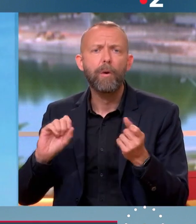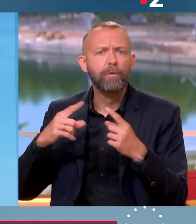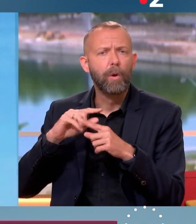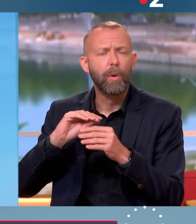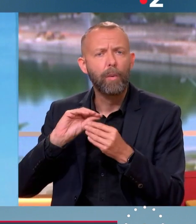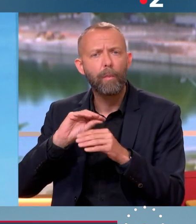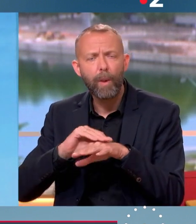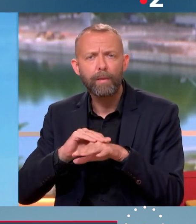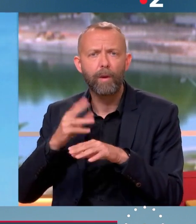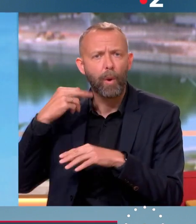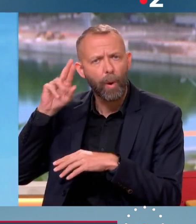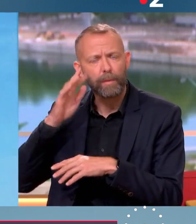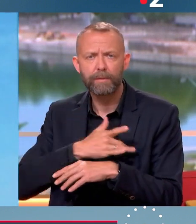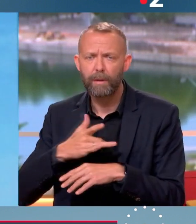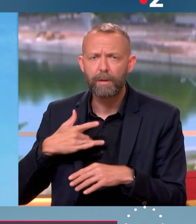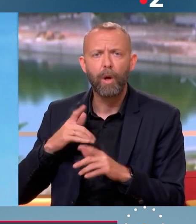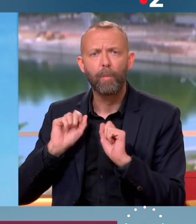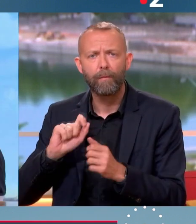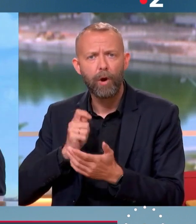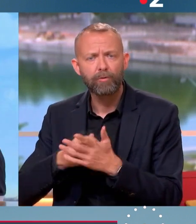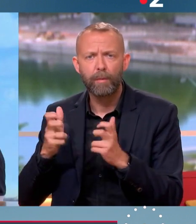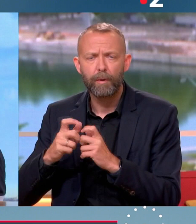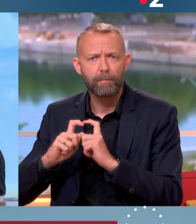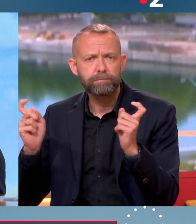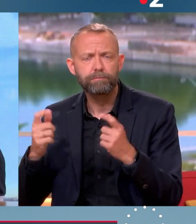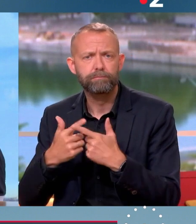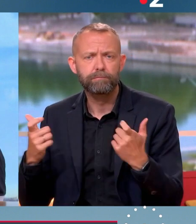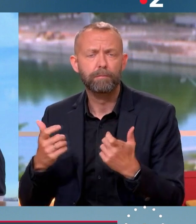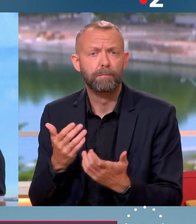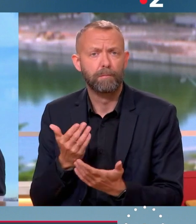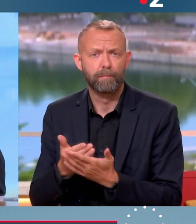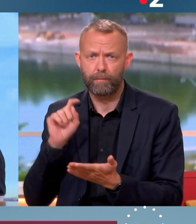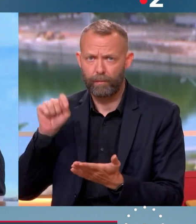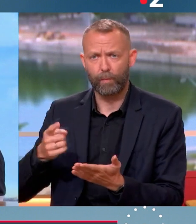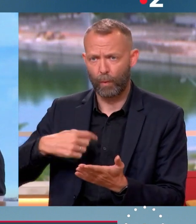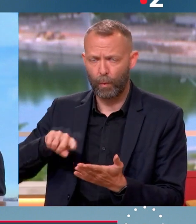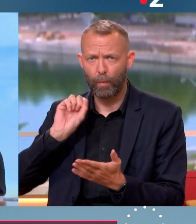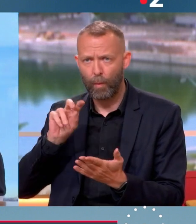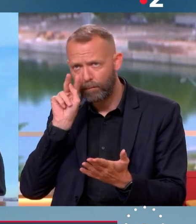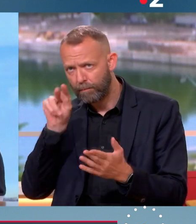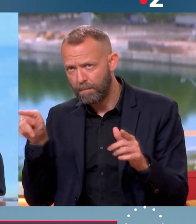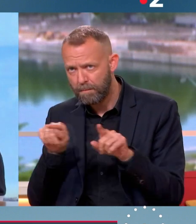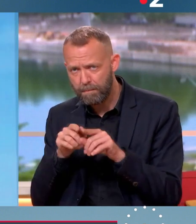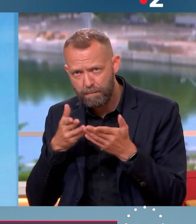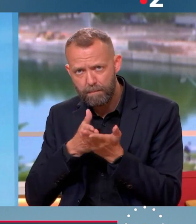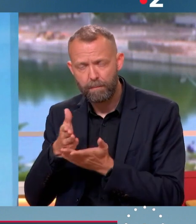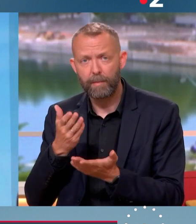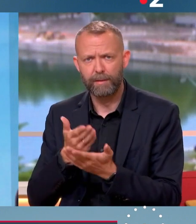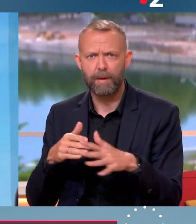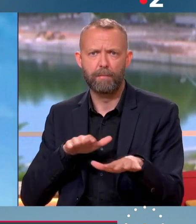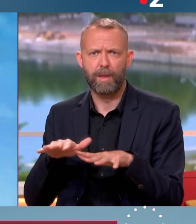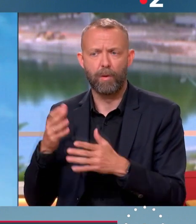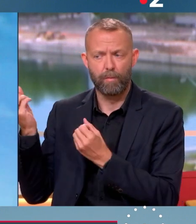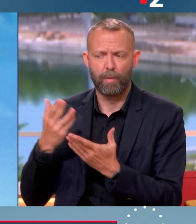les problèmes européens, les problèmes sanitaires, les problèmes de pouvoir d'achat, d'inflation, il faut qu'on puisse trouver des chemins communs. Et c'est cette méthode-là que propose le Président.